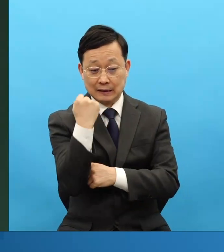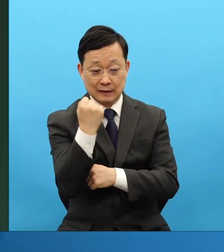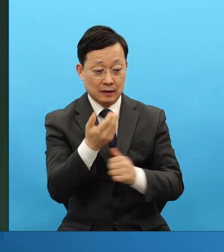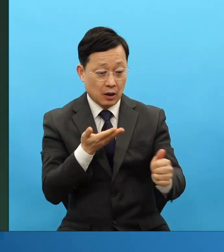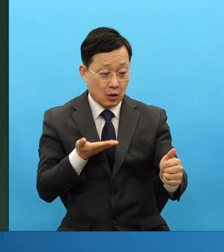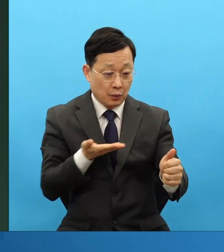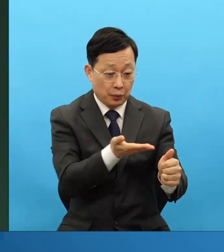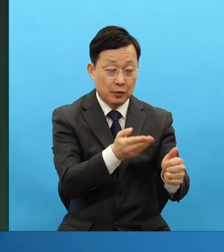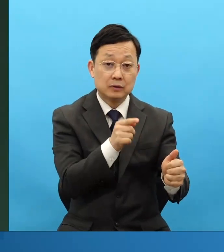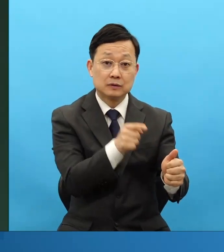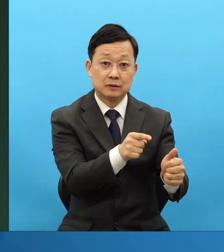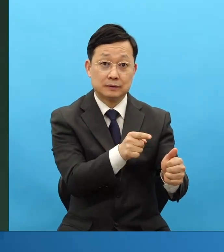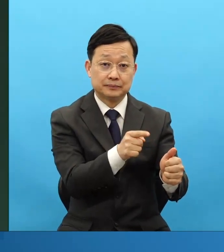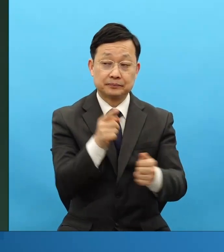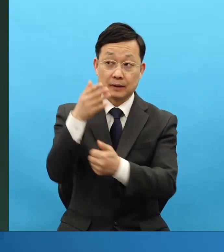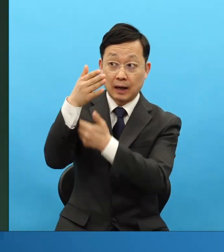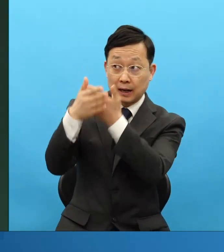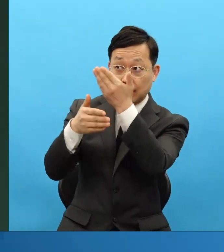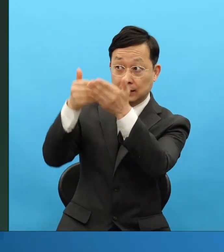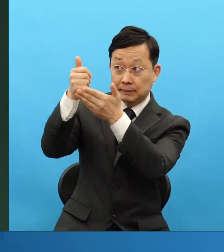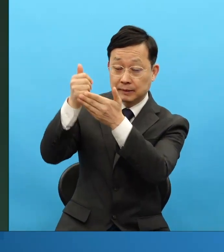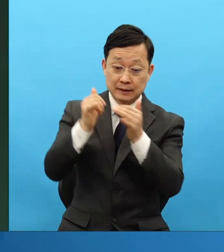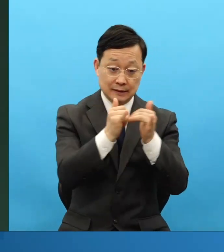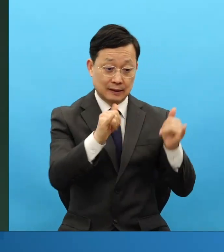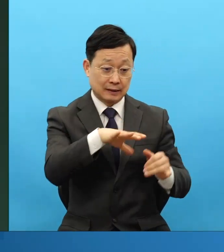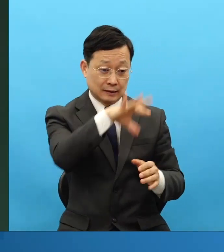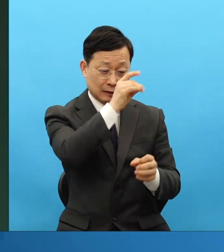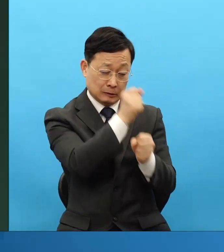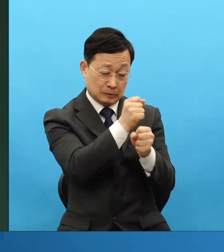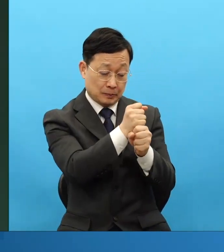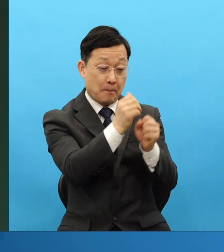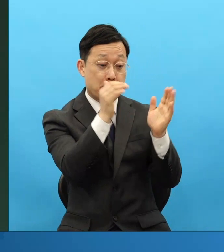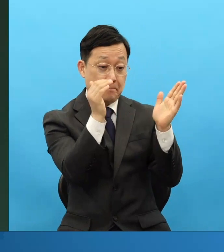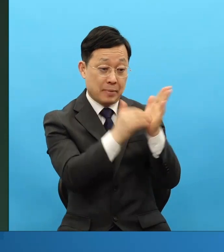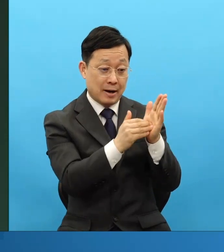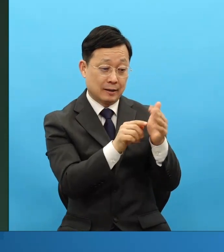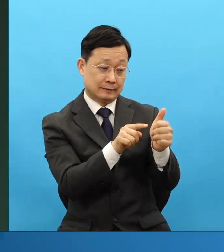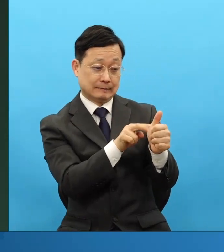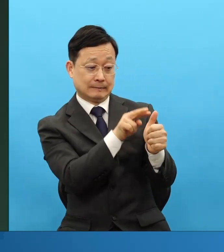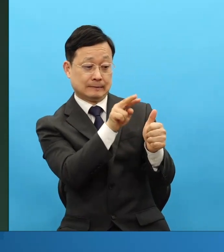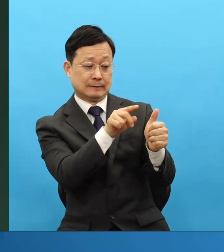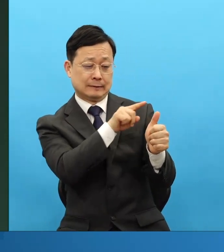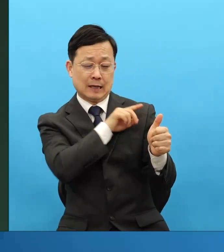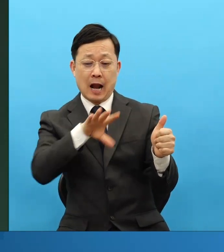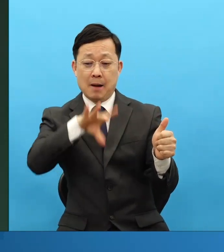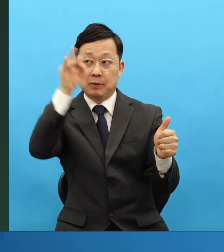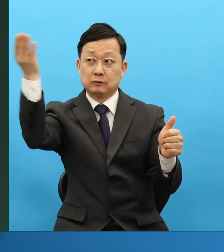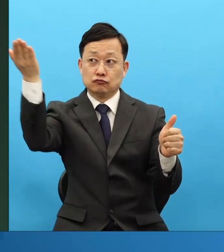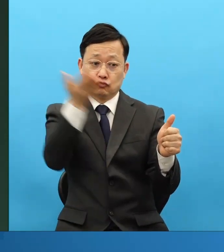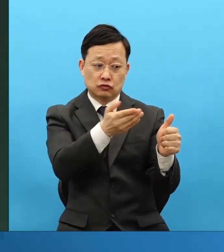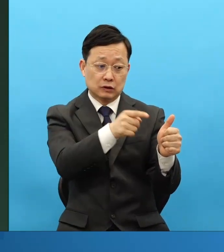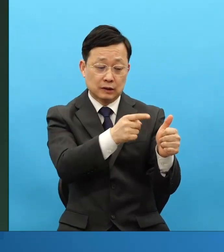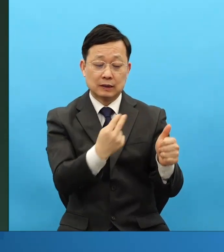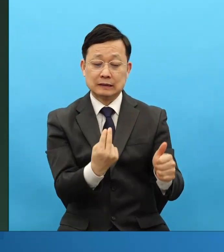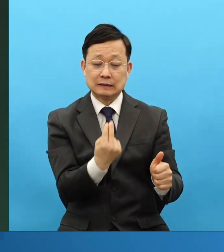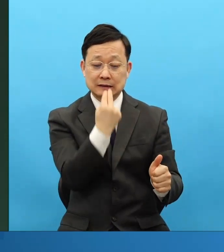인간을 창조하고 안한 뒤에 사람에게 제일 먼저 주셨던 축복이에요.